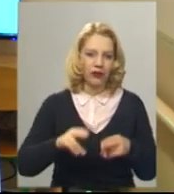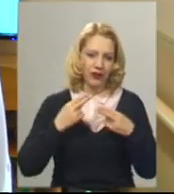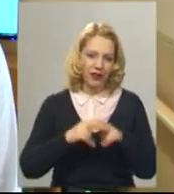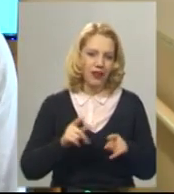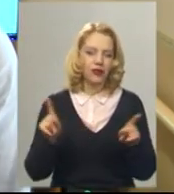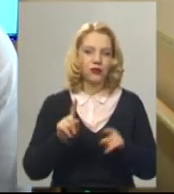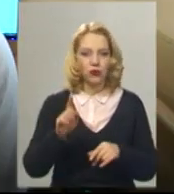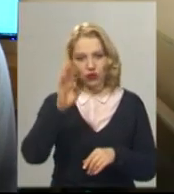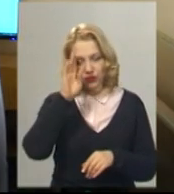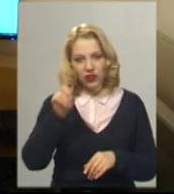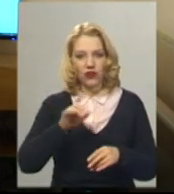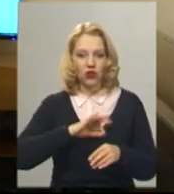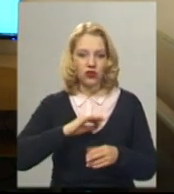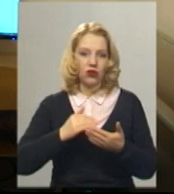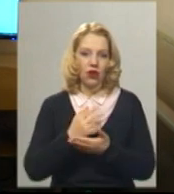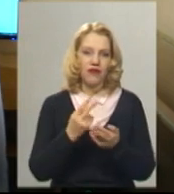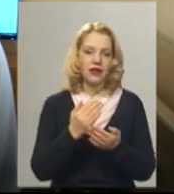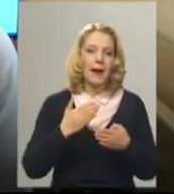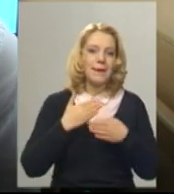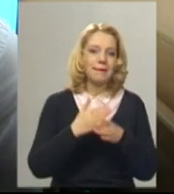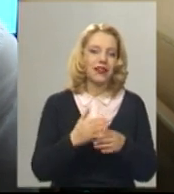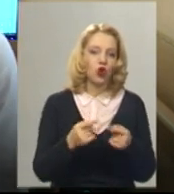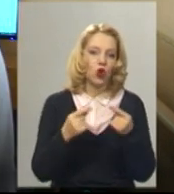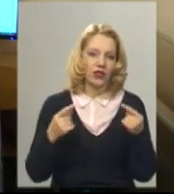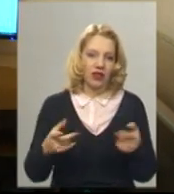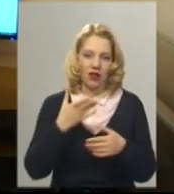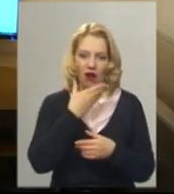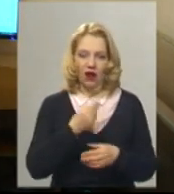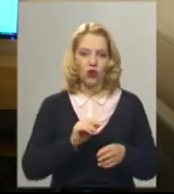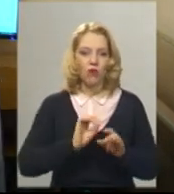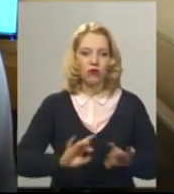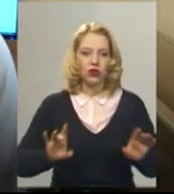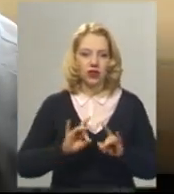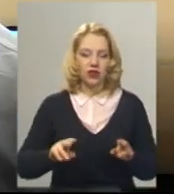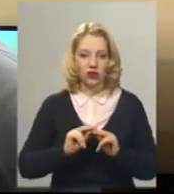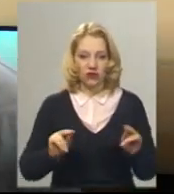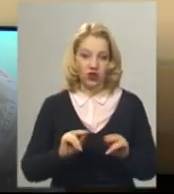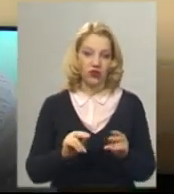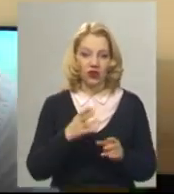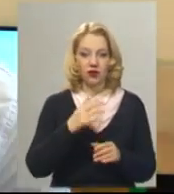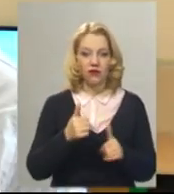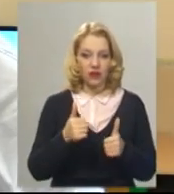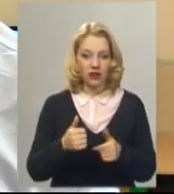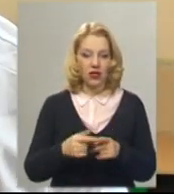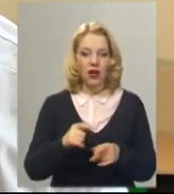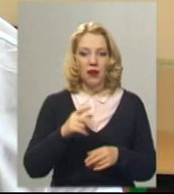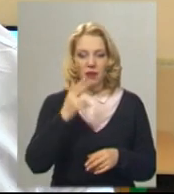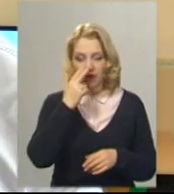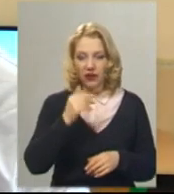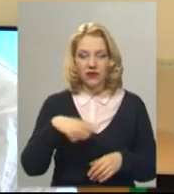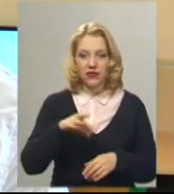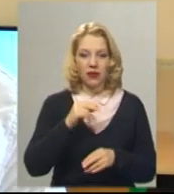Він використовує нові методики, він хорошо пояснює. Вчитель класний. Усі привикли вже працювати